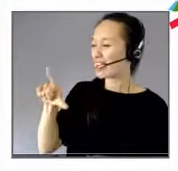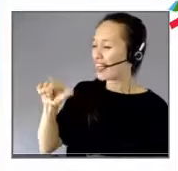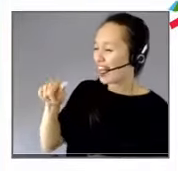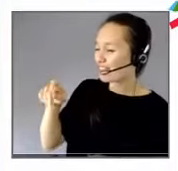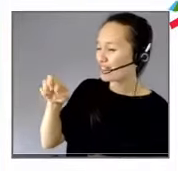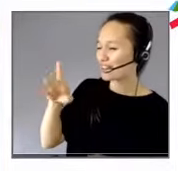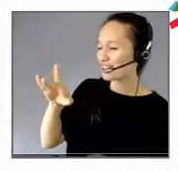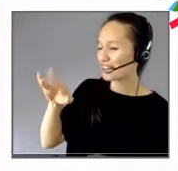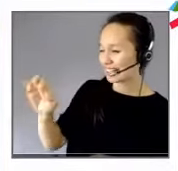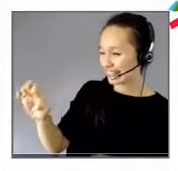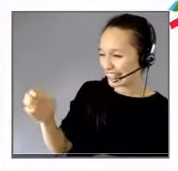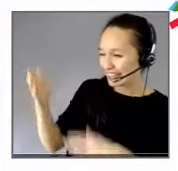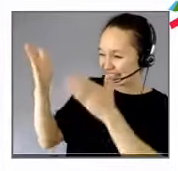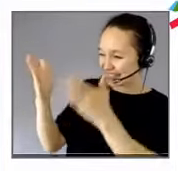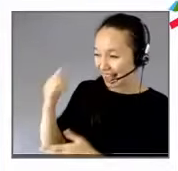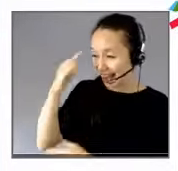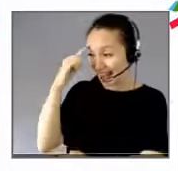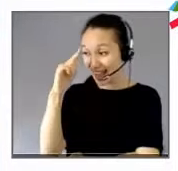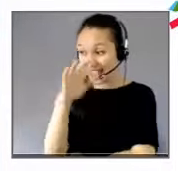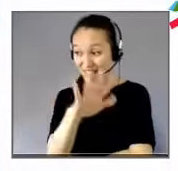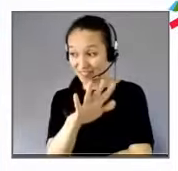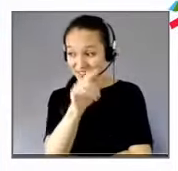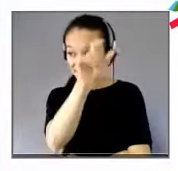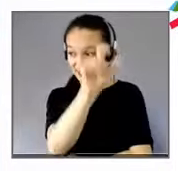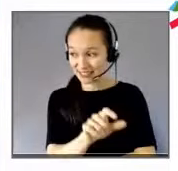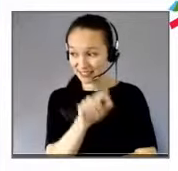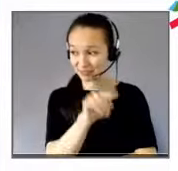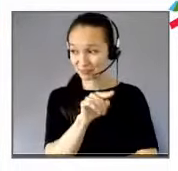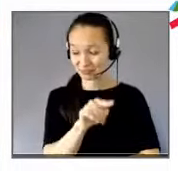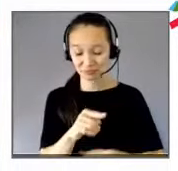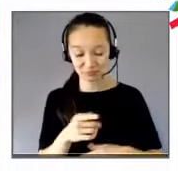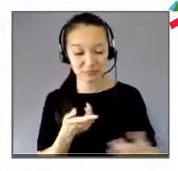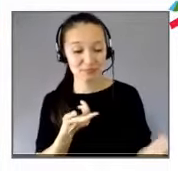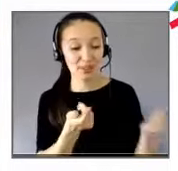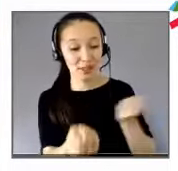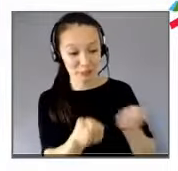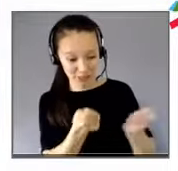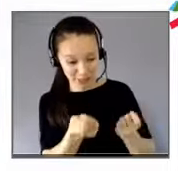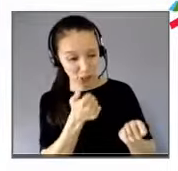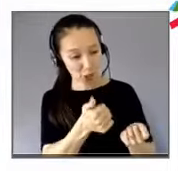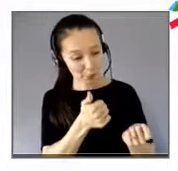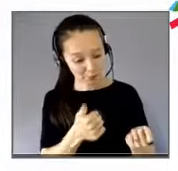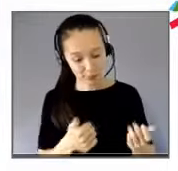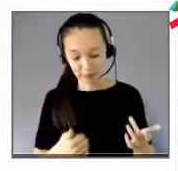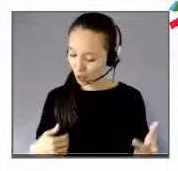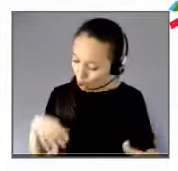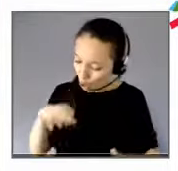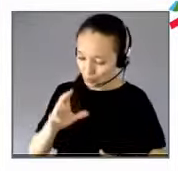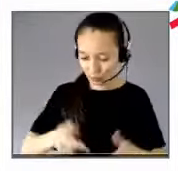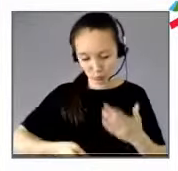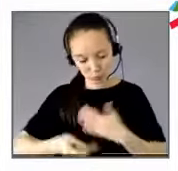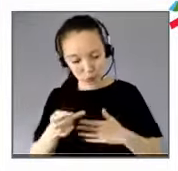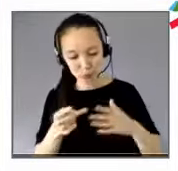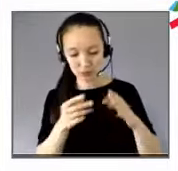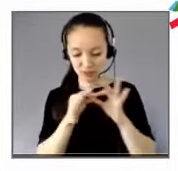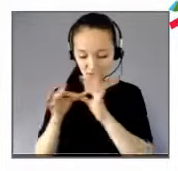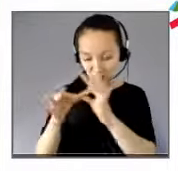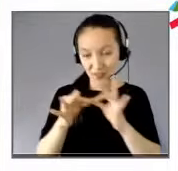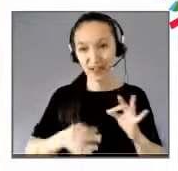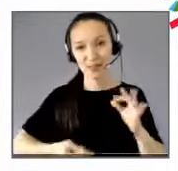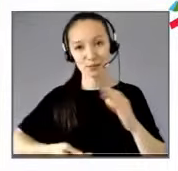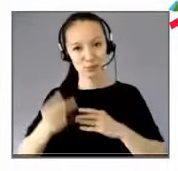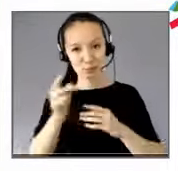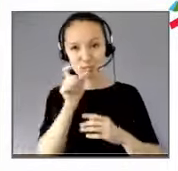'il vous semble que les personnes et notamment les managers qui font preuve de plus d'empathie et de fraternité, puisque c le mot qu'on prononce